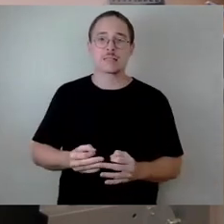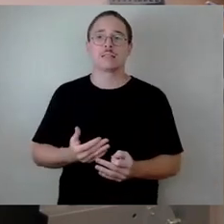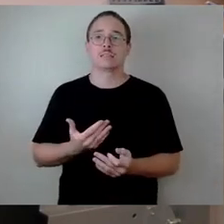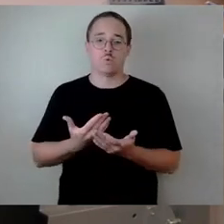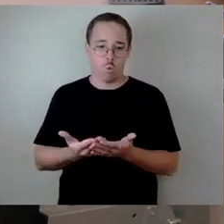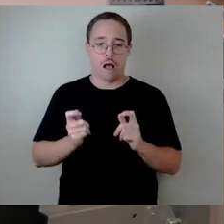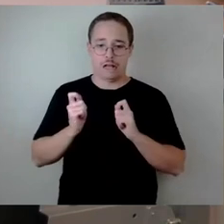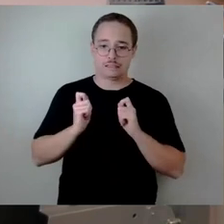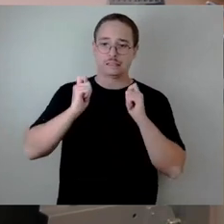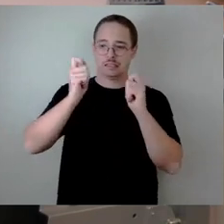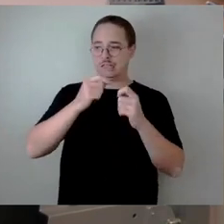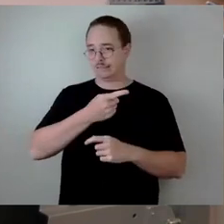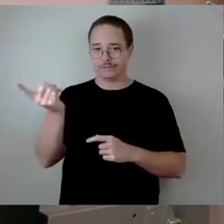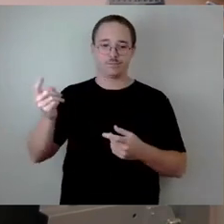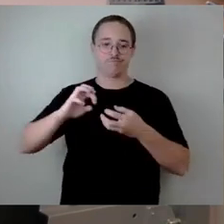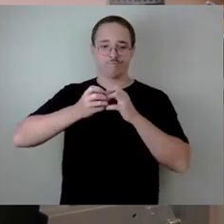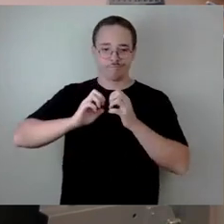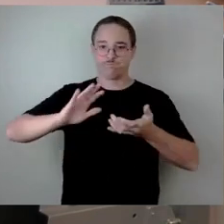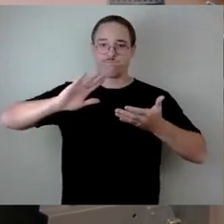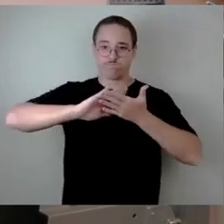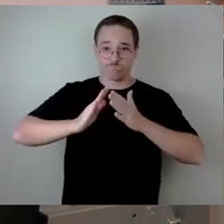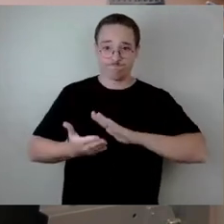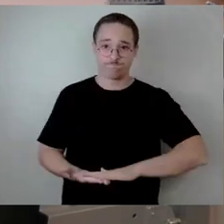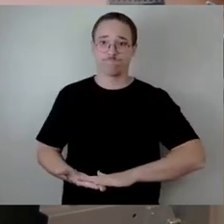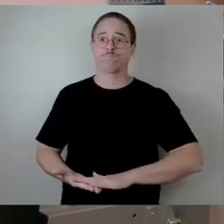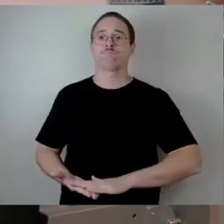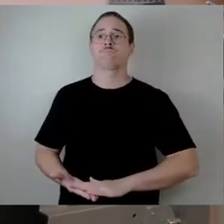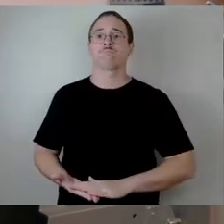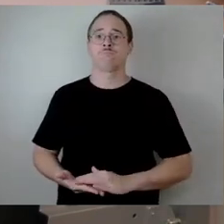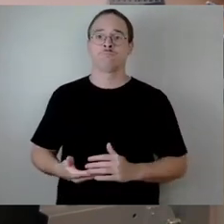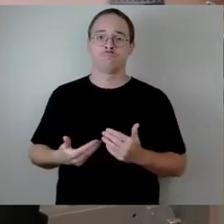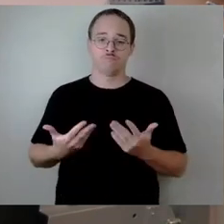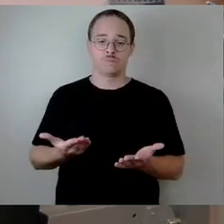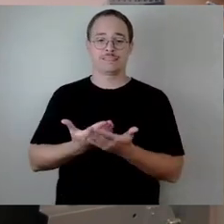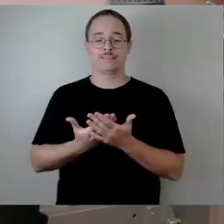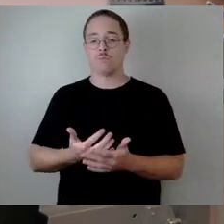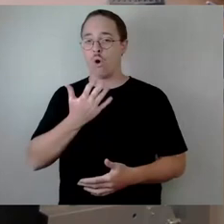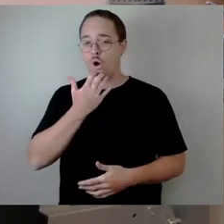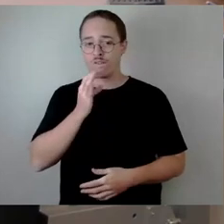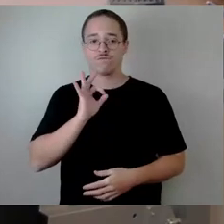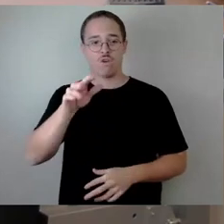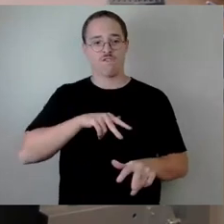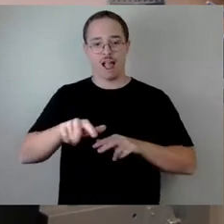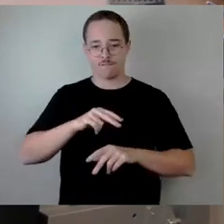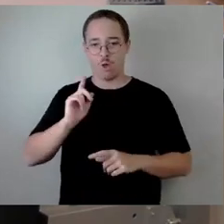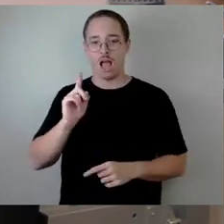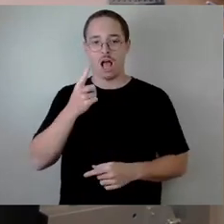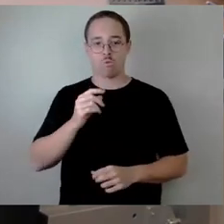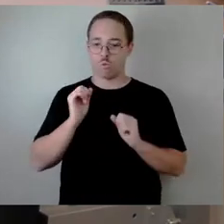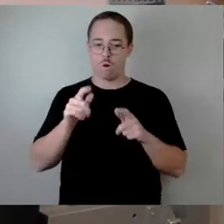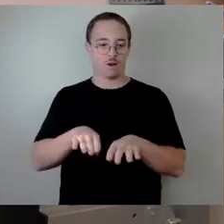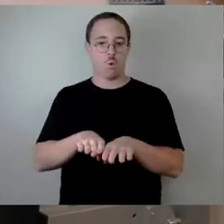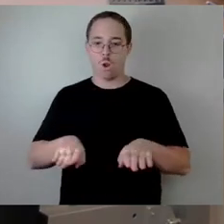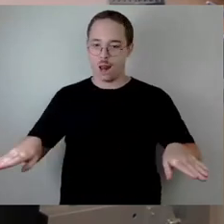Und ich hoffe, dass jetzt also wirklich es auch für die Verwaltung eine Basis ist,